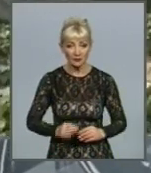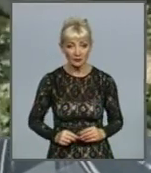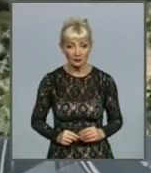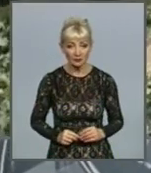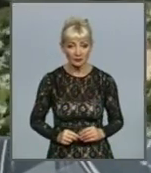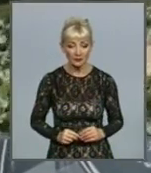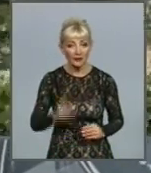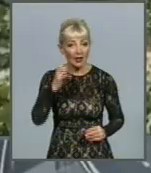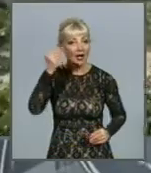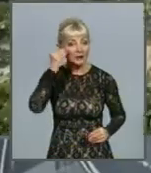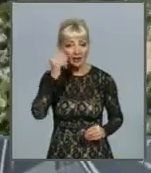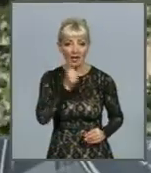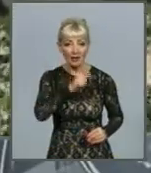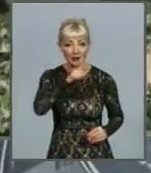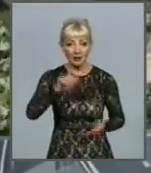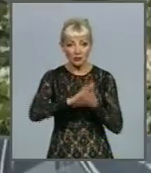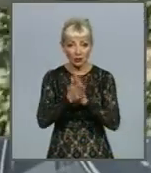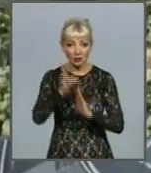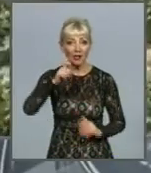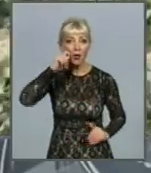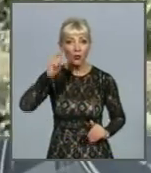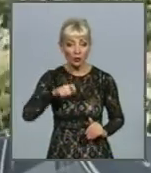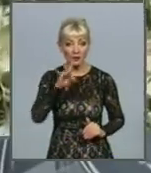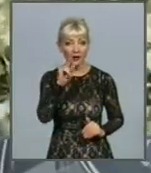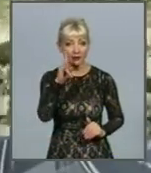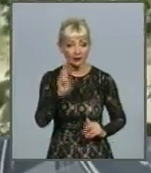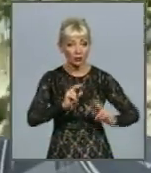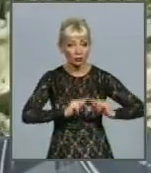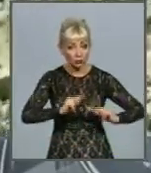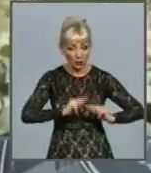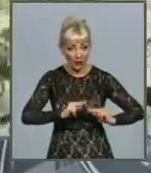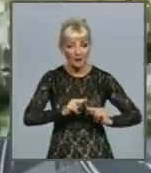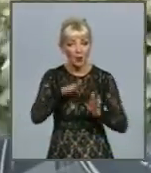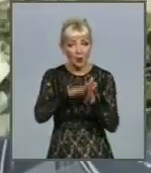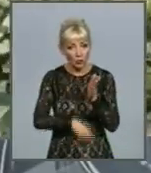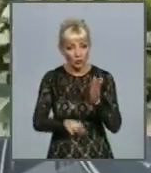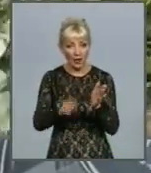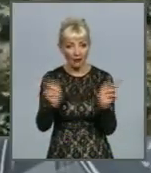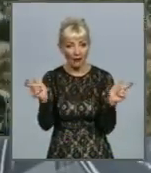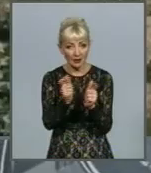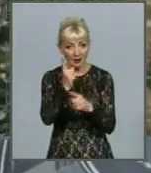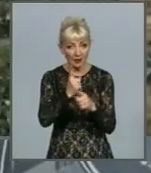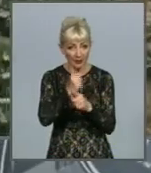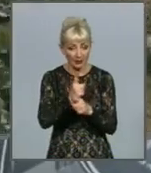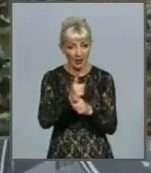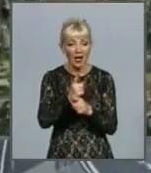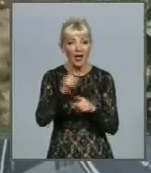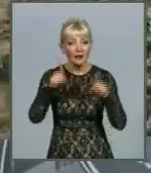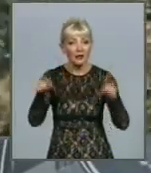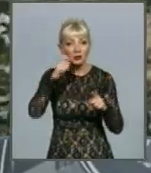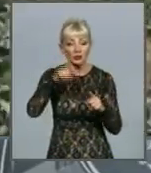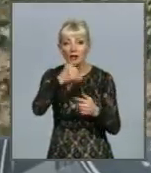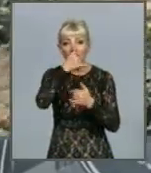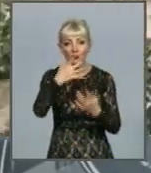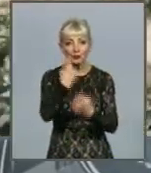На думку експертів, ситуацію на українському ринку праці ускладнюють карантинні обмеження. Через них частина українців не може